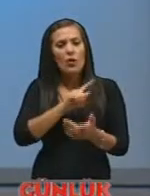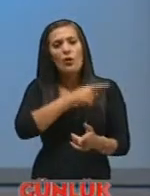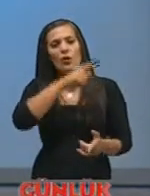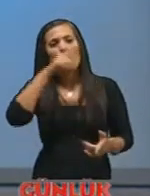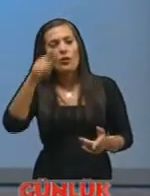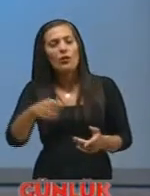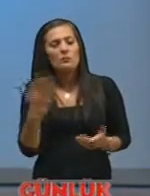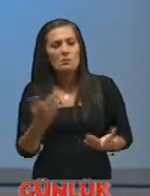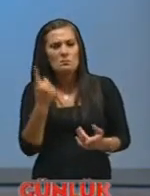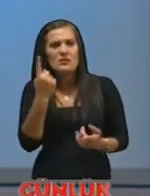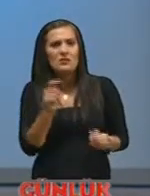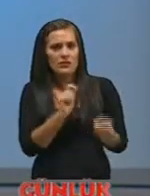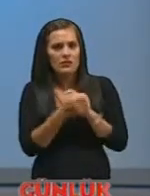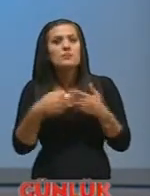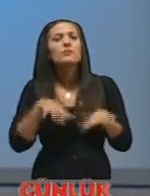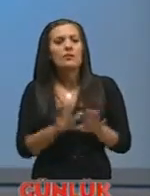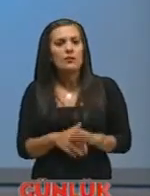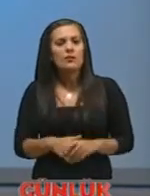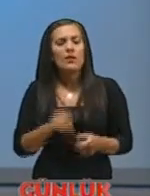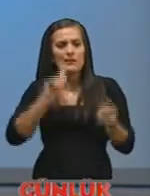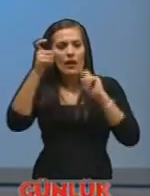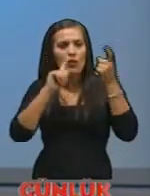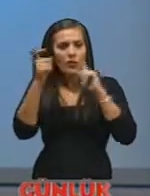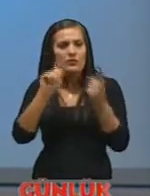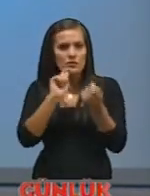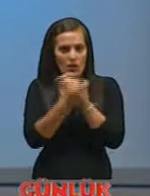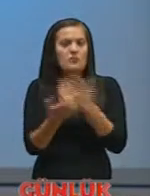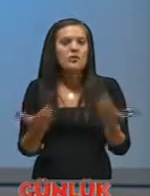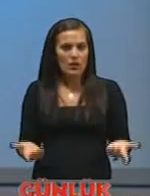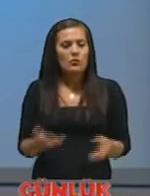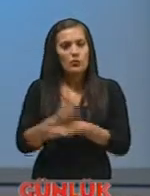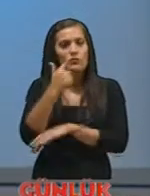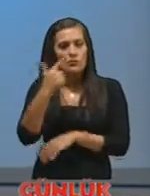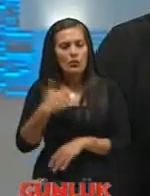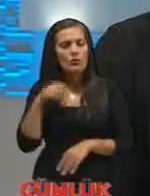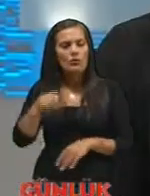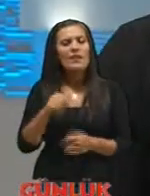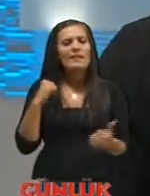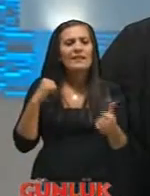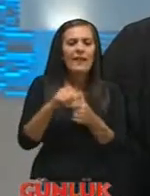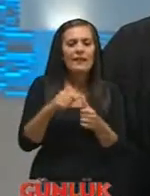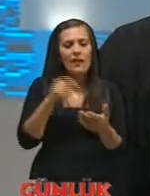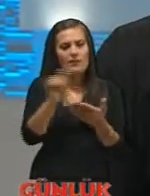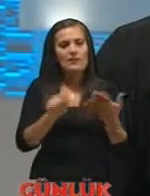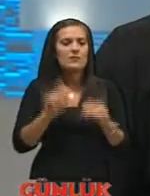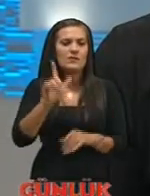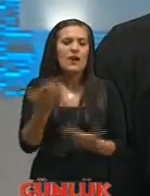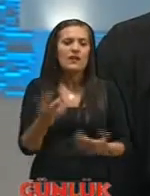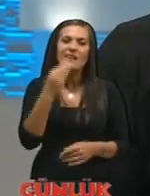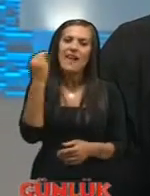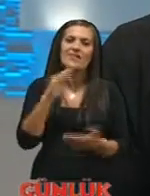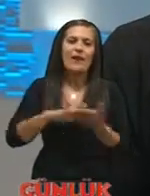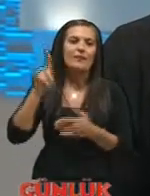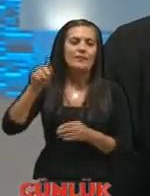zamana herhalde bir şeyler değişmiştir değil mi? teknoloji değişiyor teknoloji değişiyor tabii ki doğru söylüyorsun tekrar yenilenmesi gerekiyor artık genç